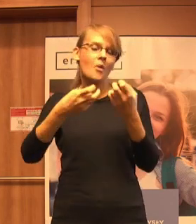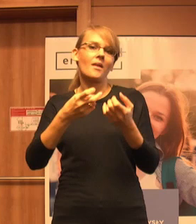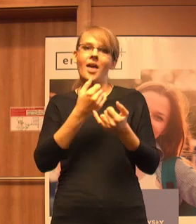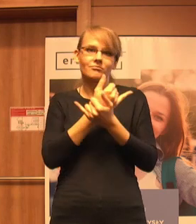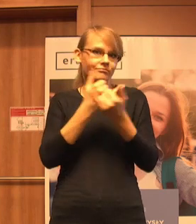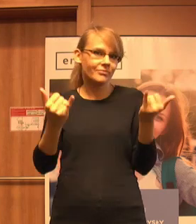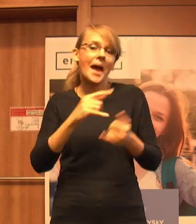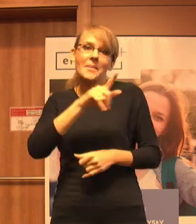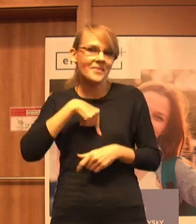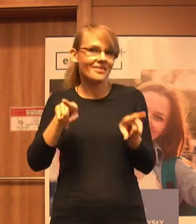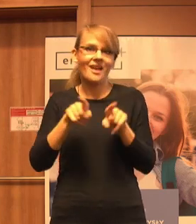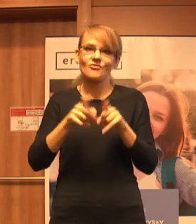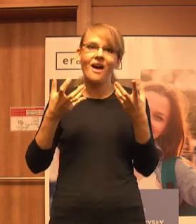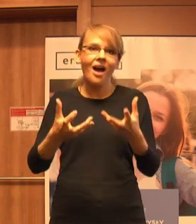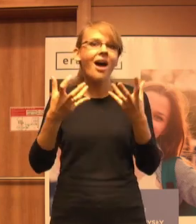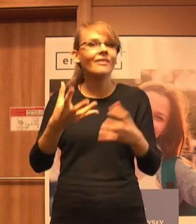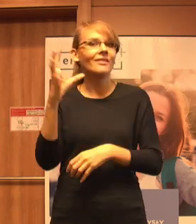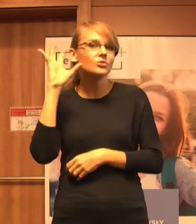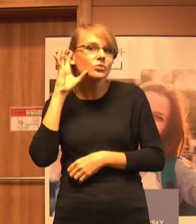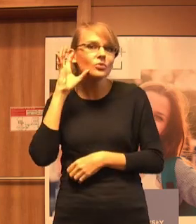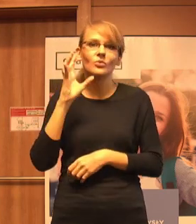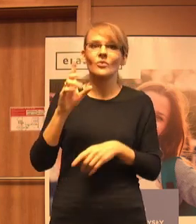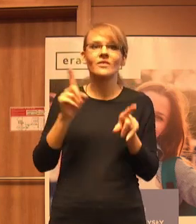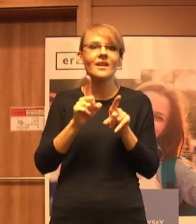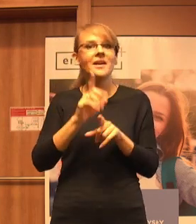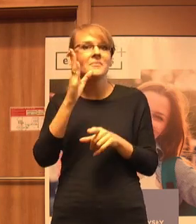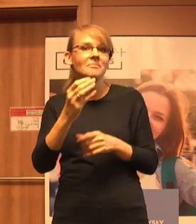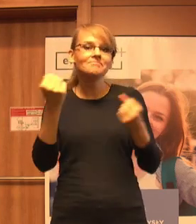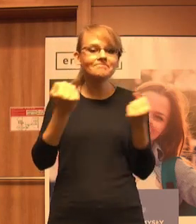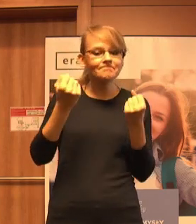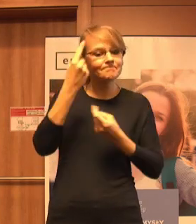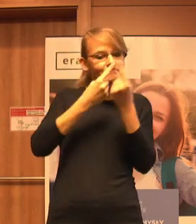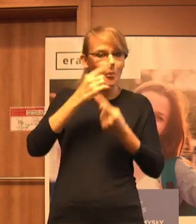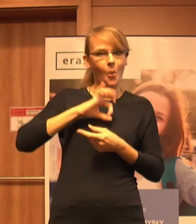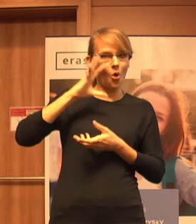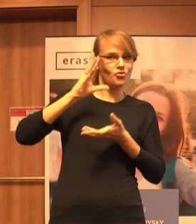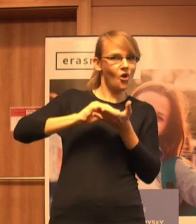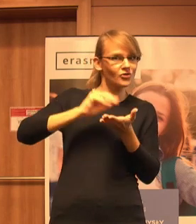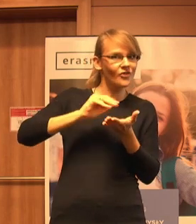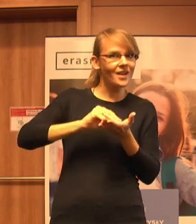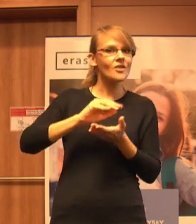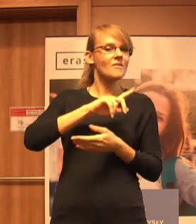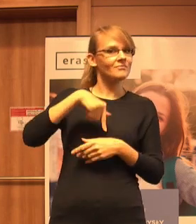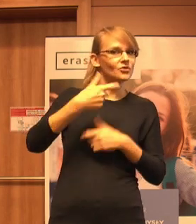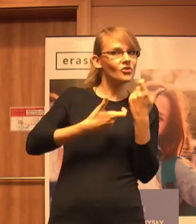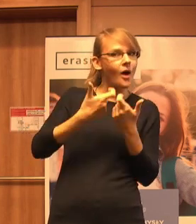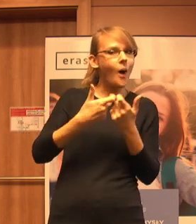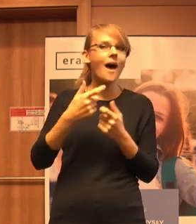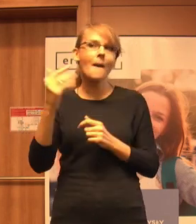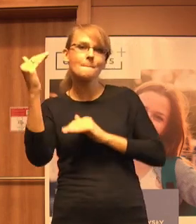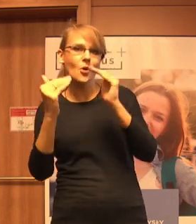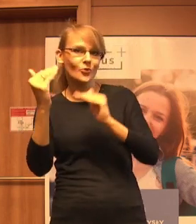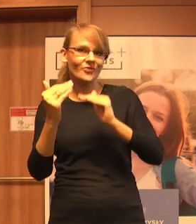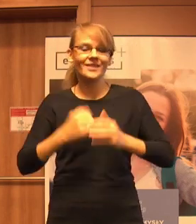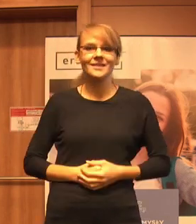też chętnie będziemy się wsługiwać i będziemy to zbijać z tym naszym doświadczeniem, z tymi naszymi działaniami, które na co dzień